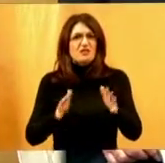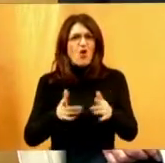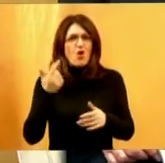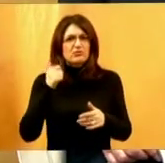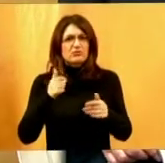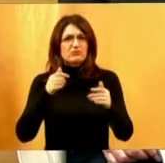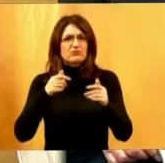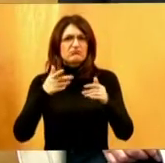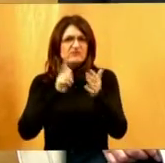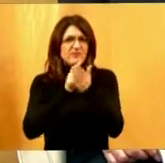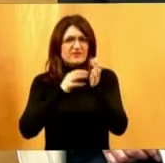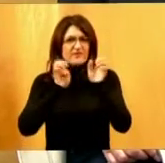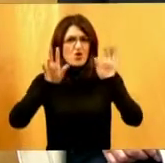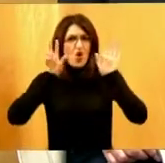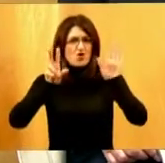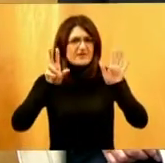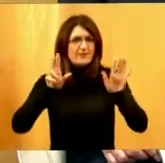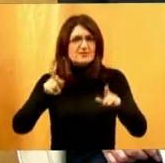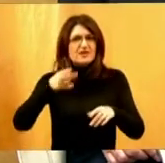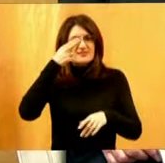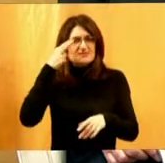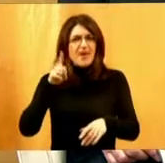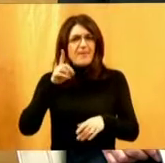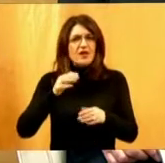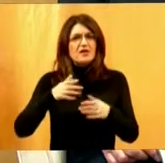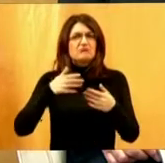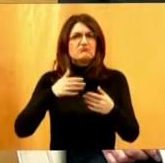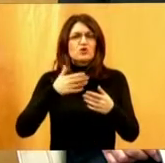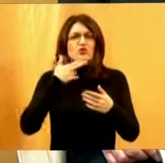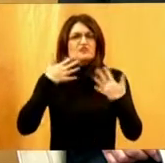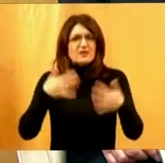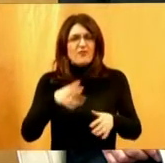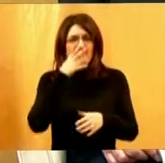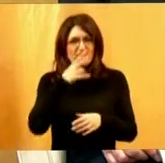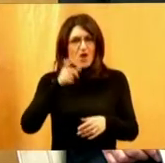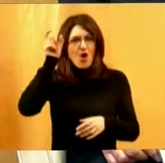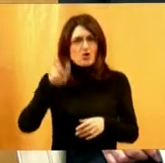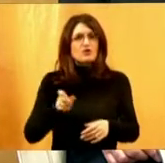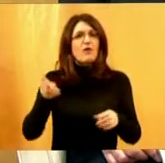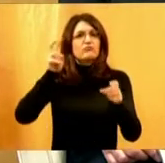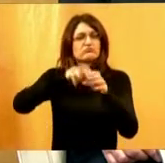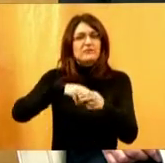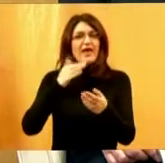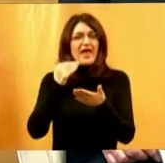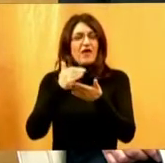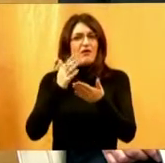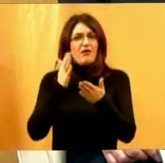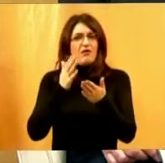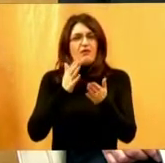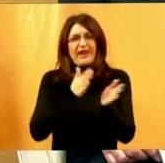od 80-ih godina slijepe i visokoslabovidne osobe uključuju u redoviti proces